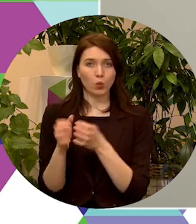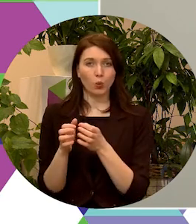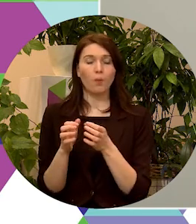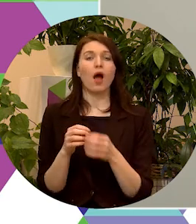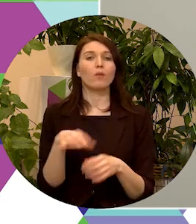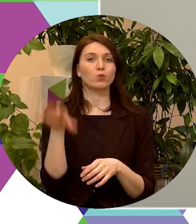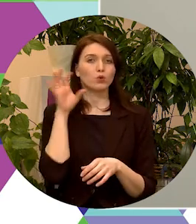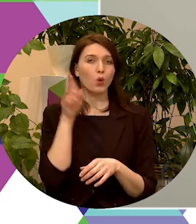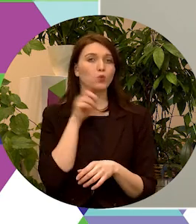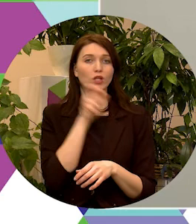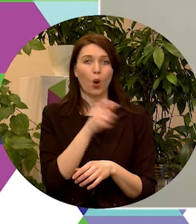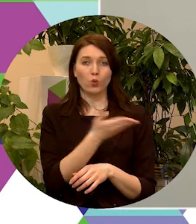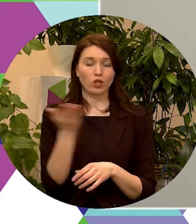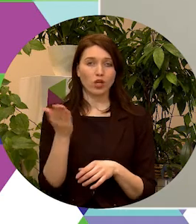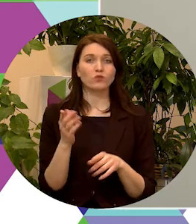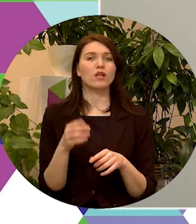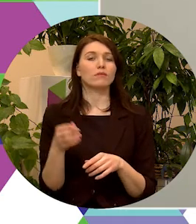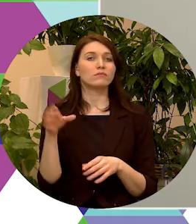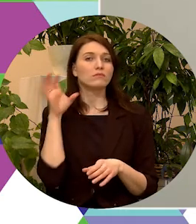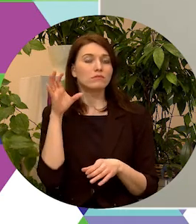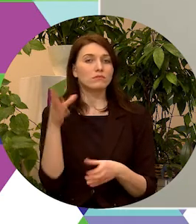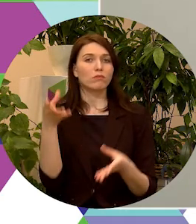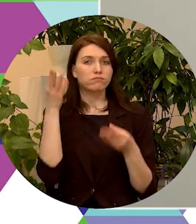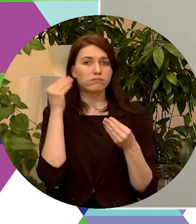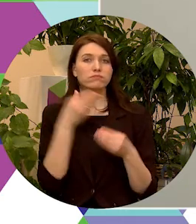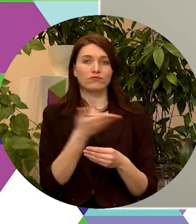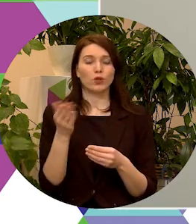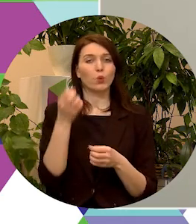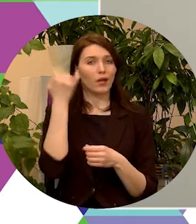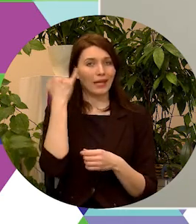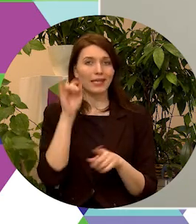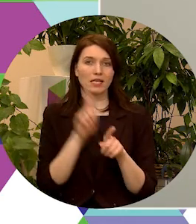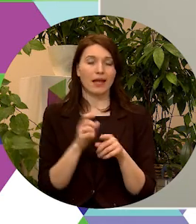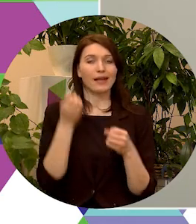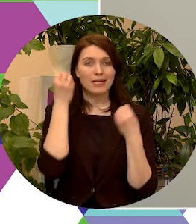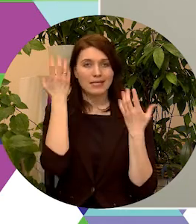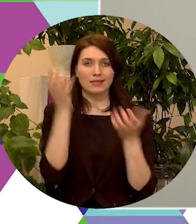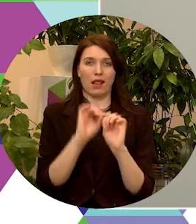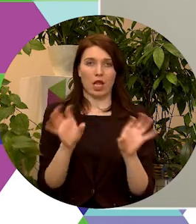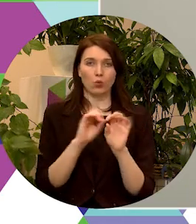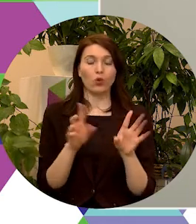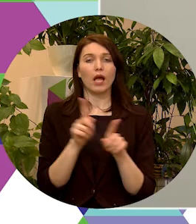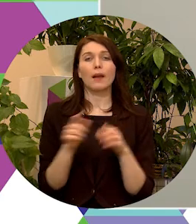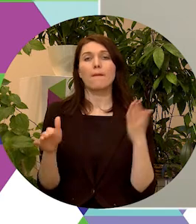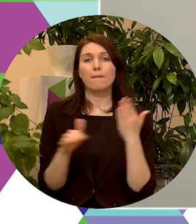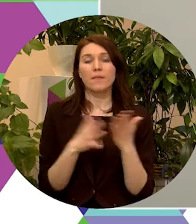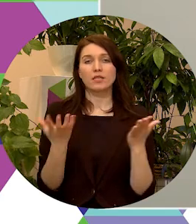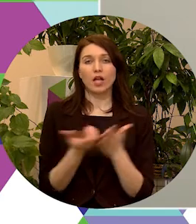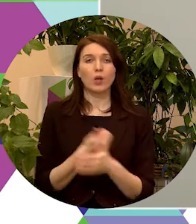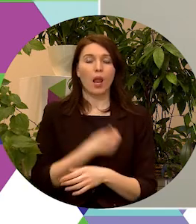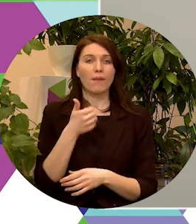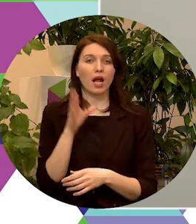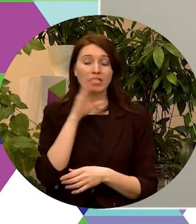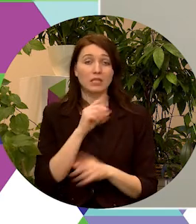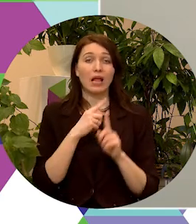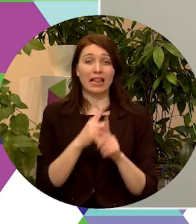uzklausot jauniešu, sadzirdot viņu idejas un izglītojot, un palīdot atrast tās labākās iespējas